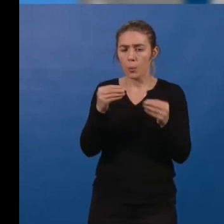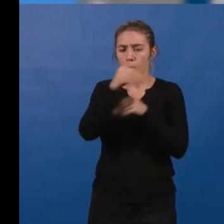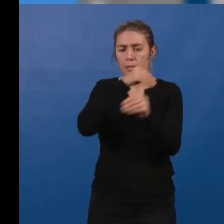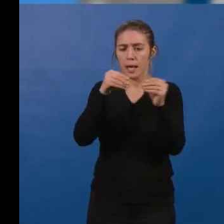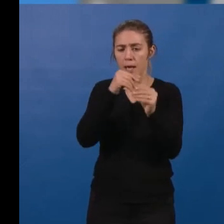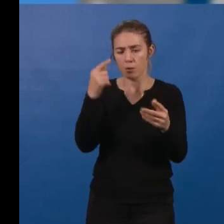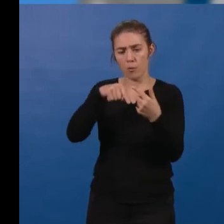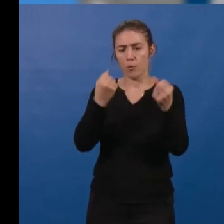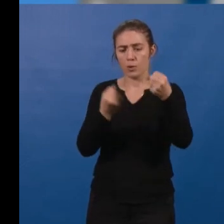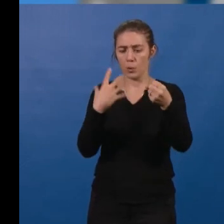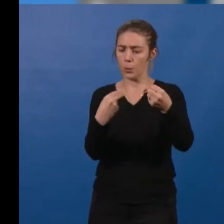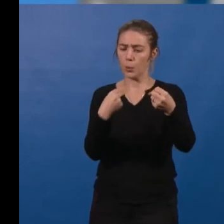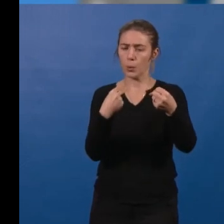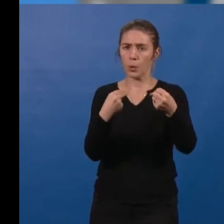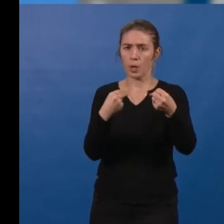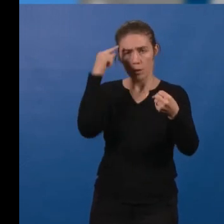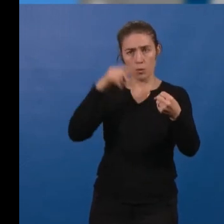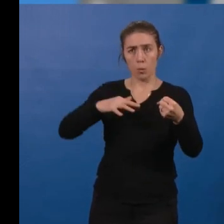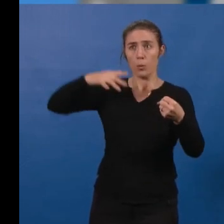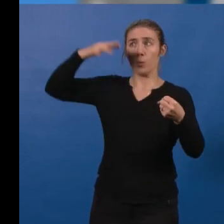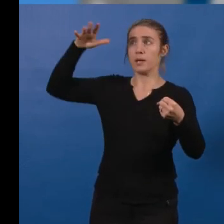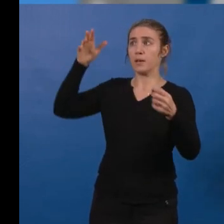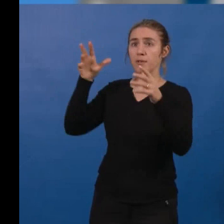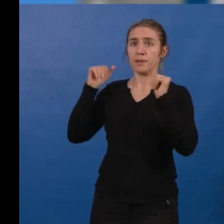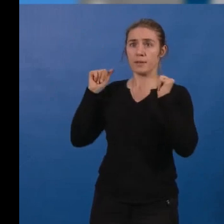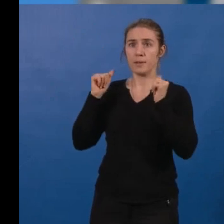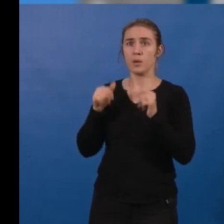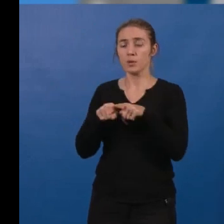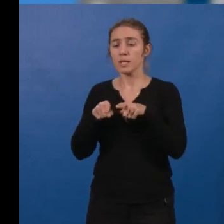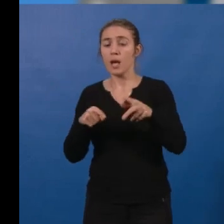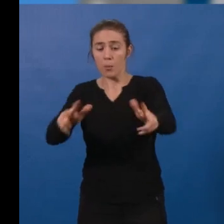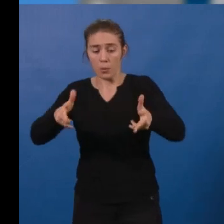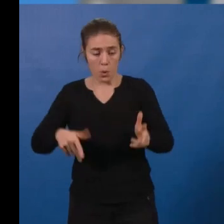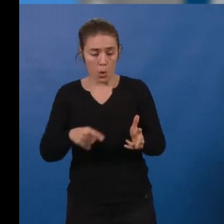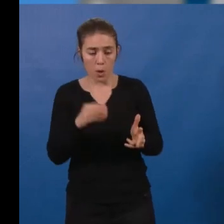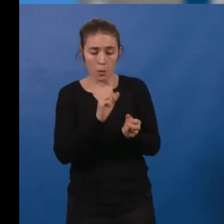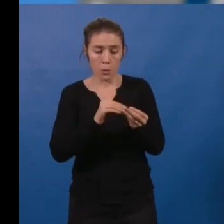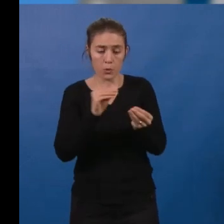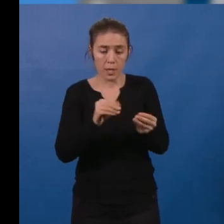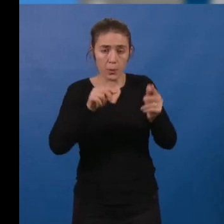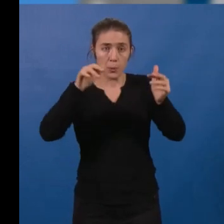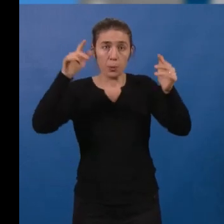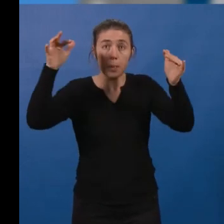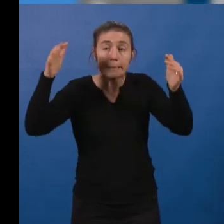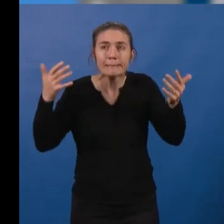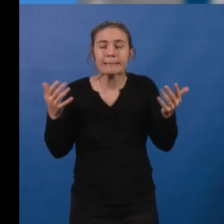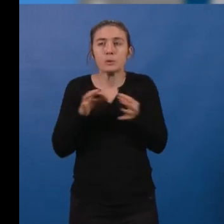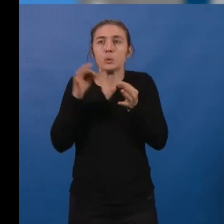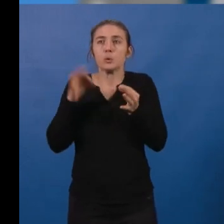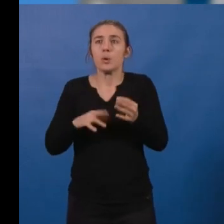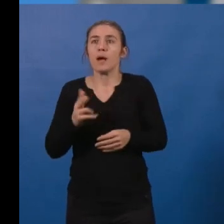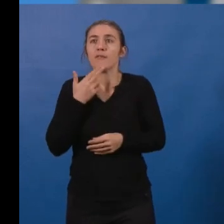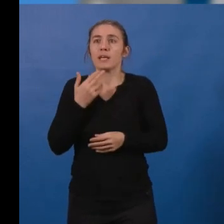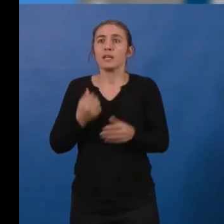véritable poison en suspension dans l'air, et pour les poussières de pneus, il n'y a pas pour l'instant de solution miracle, sauf la